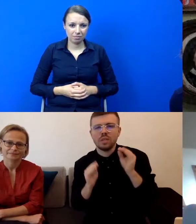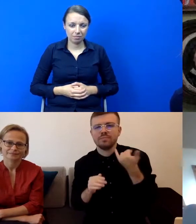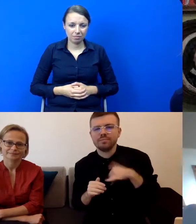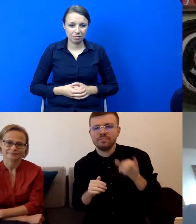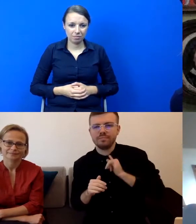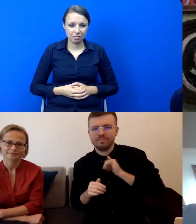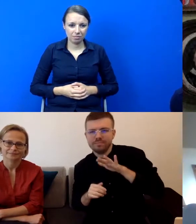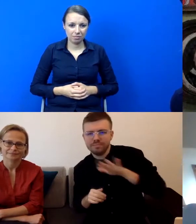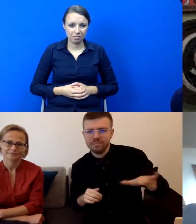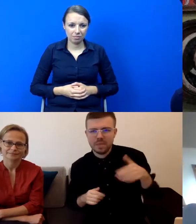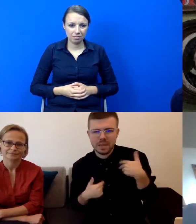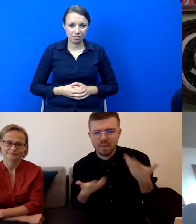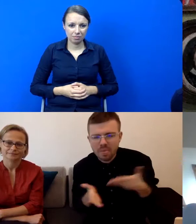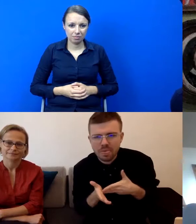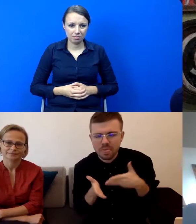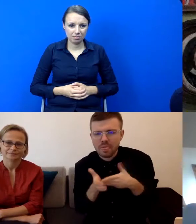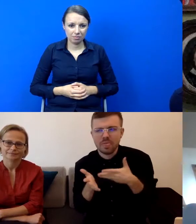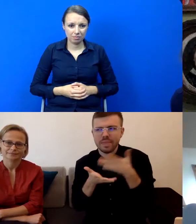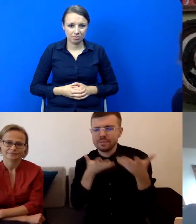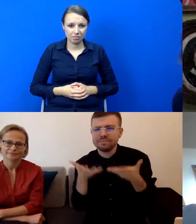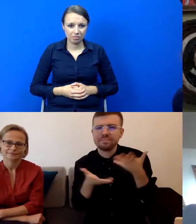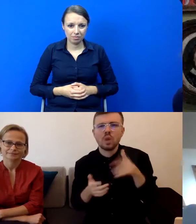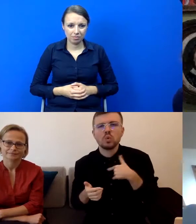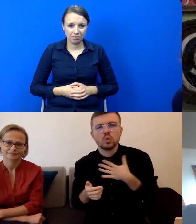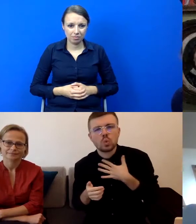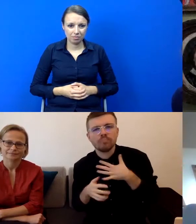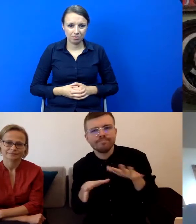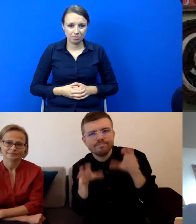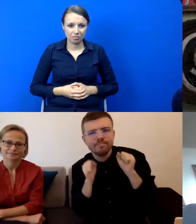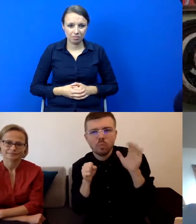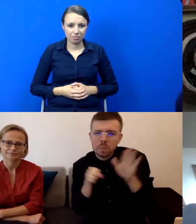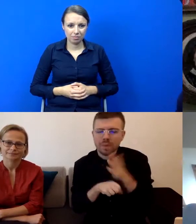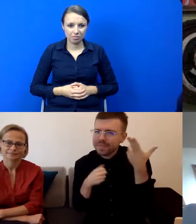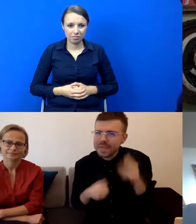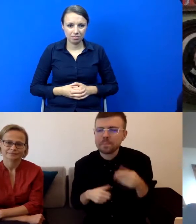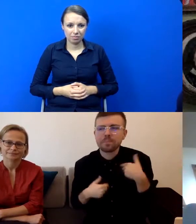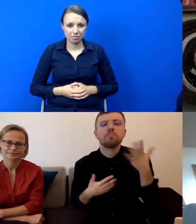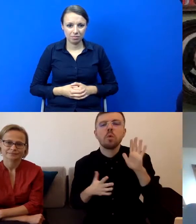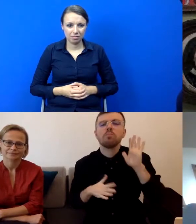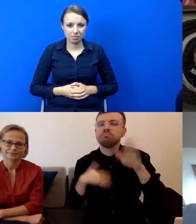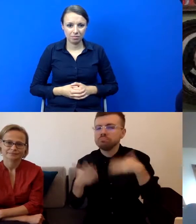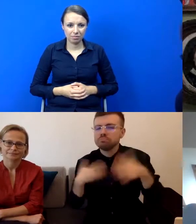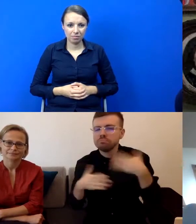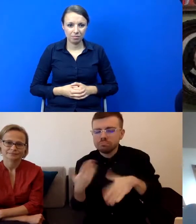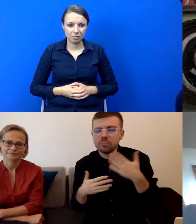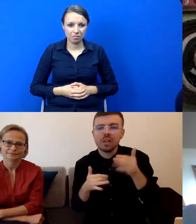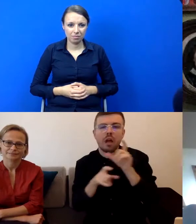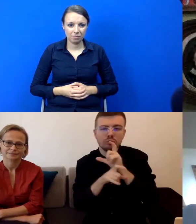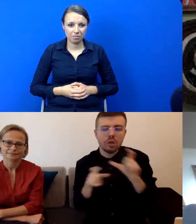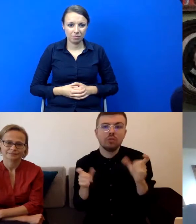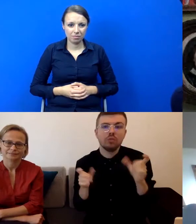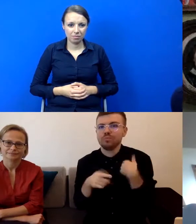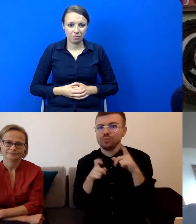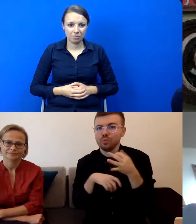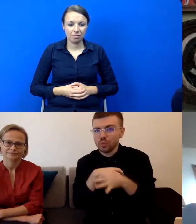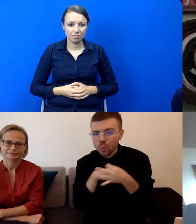Właśnie, zawsze chciałem wiedzieć, zawsze dopytywałem się o różne dzieła, które oglądaliśmy w czasie tych